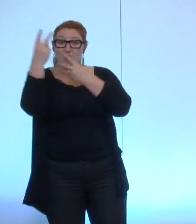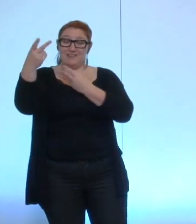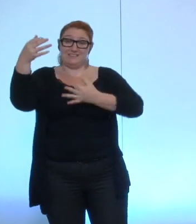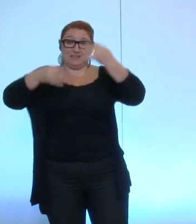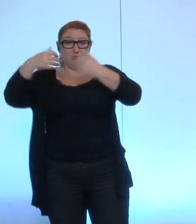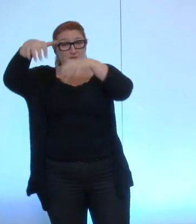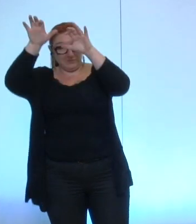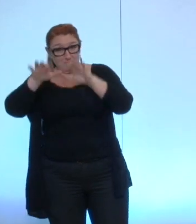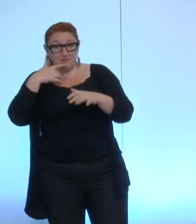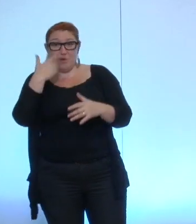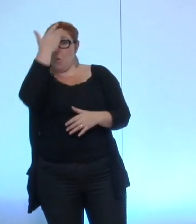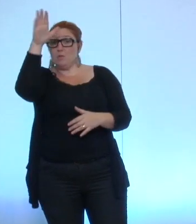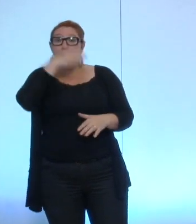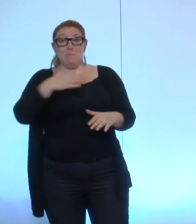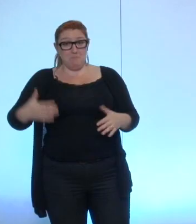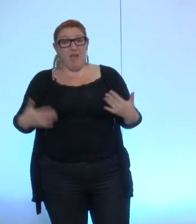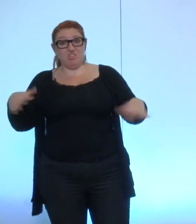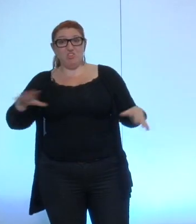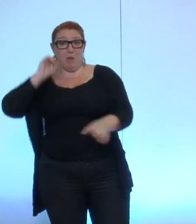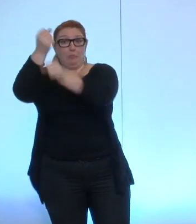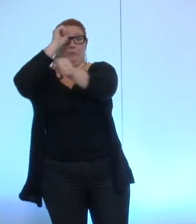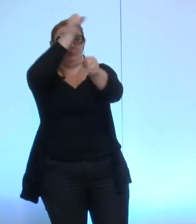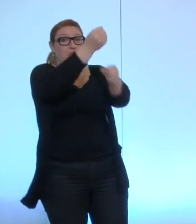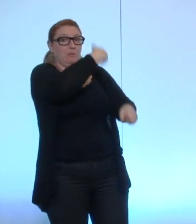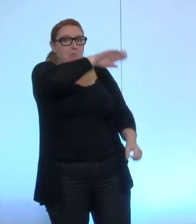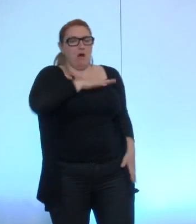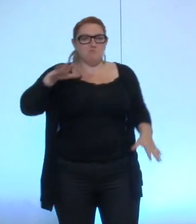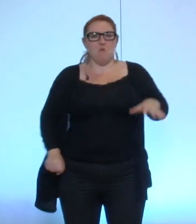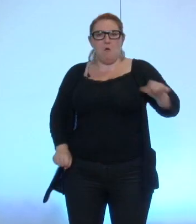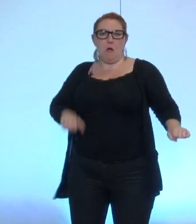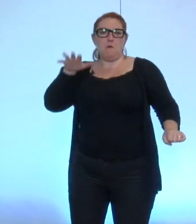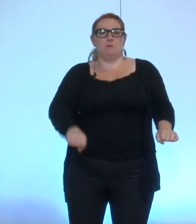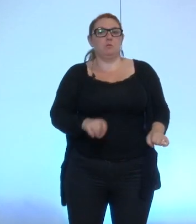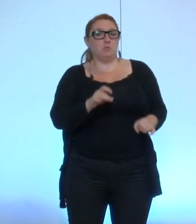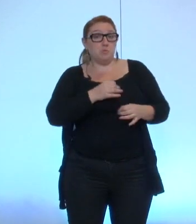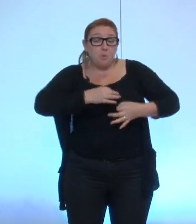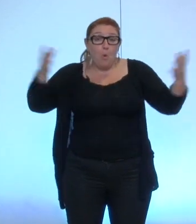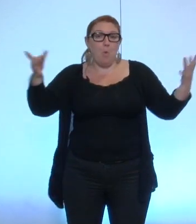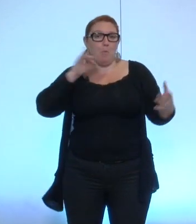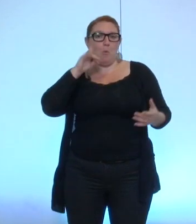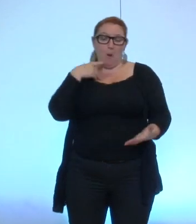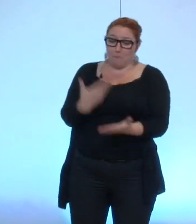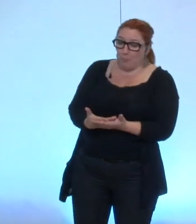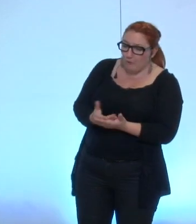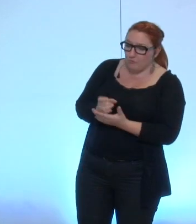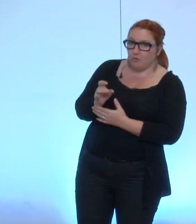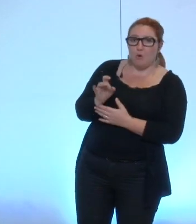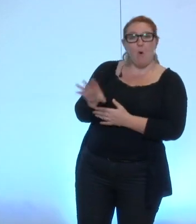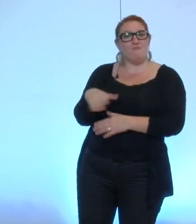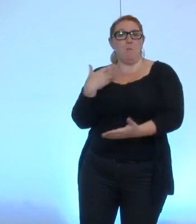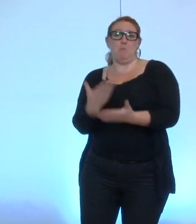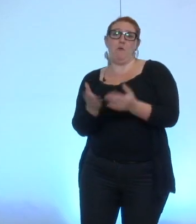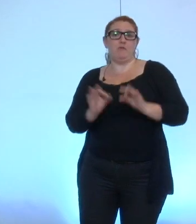pour excès de pouvoir parce qu'il n'avait pas justifié le refus d'inscrire une demande